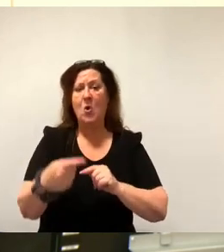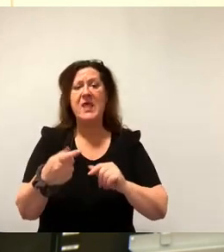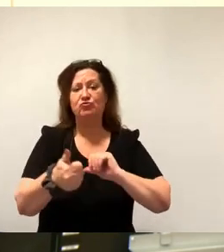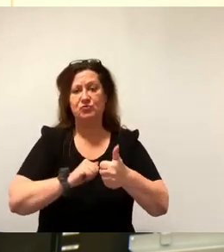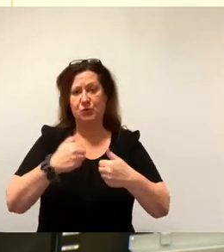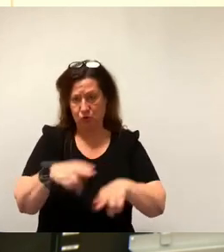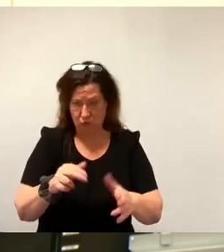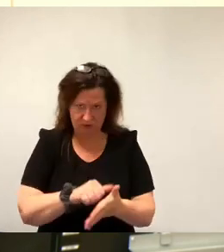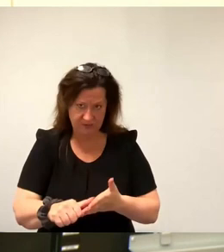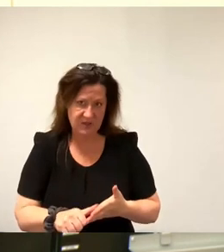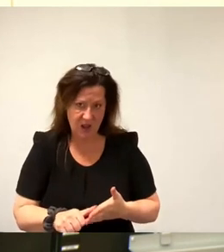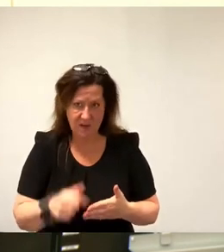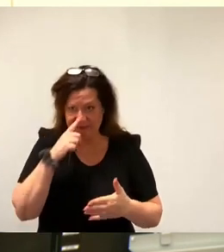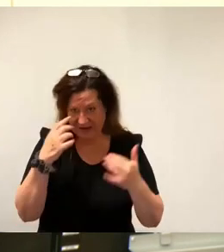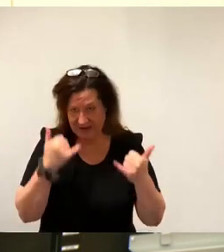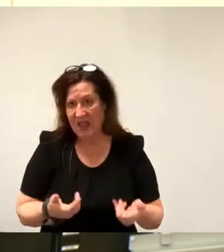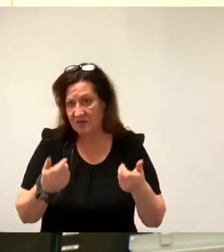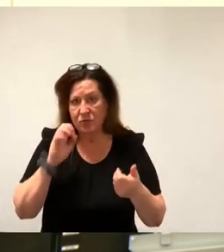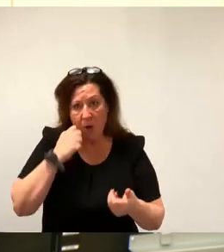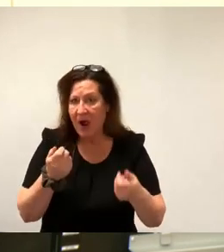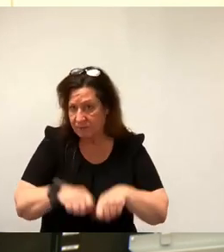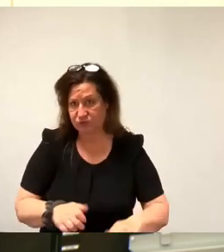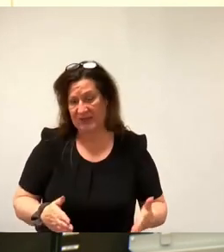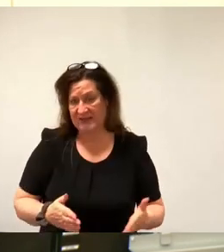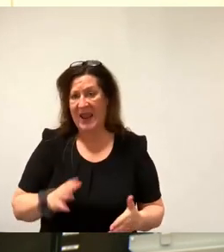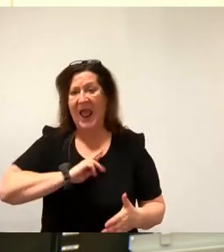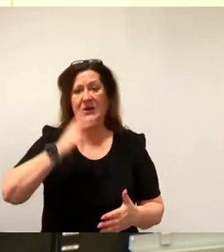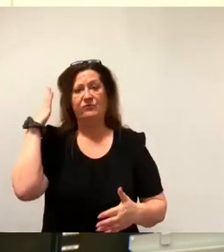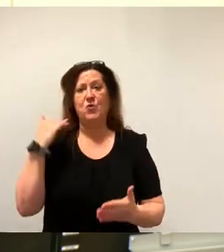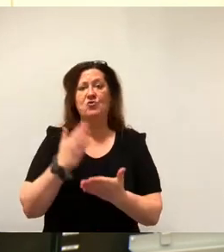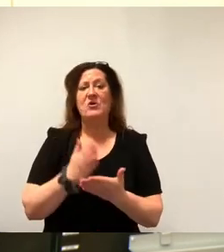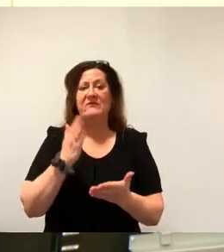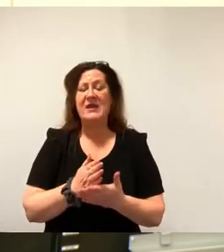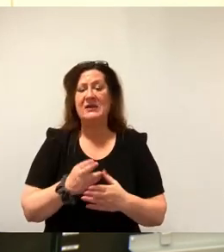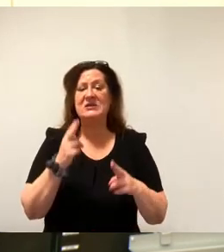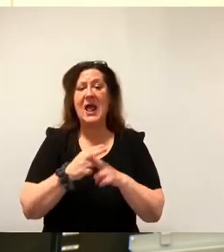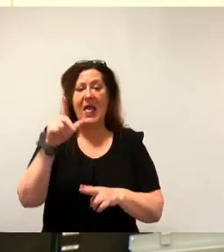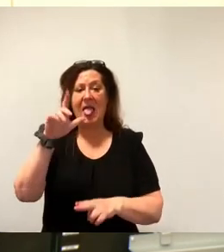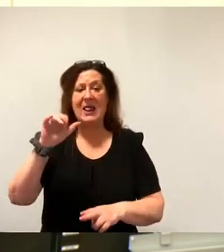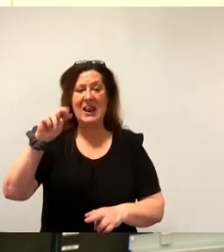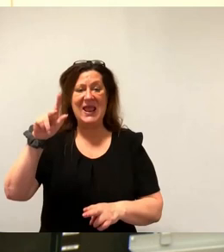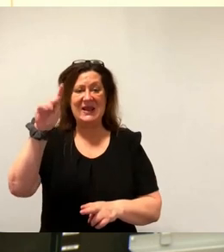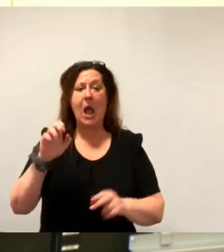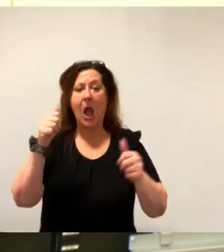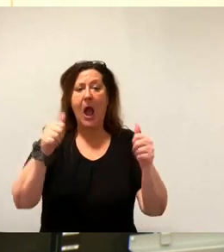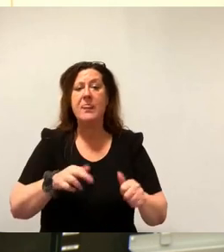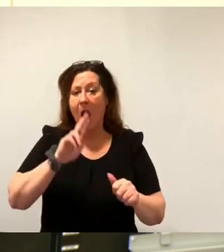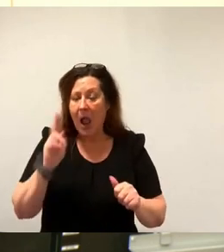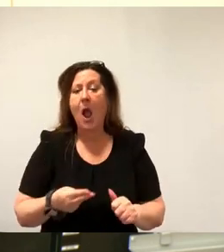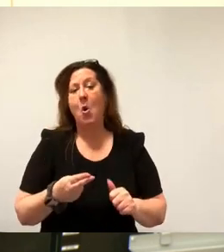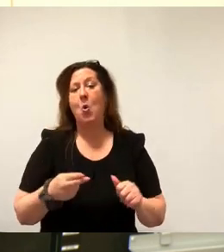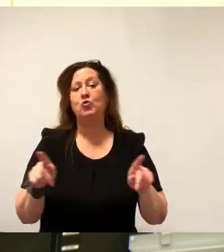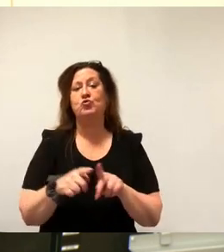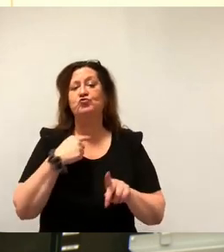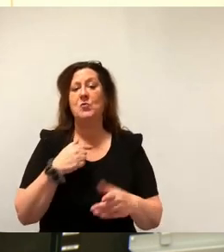Sie es nochmal beschlossen haben wollen, können wir das machen. Dem linken Antrag werden wir auch zustimmen, denn da bin ich ganz